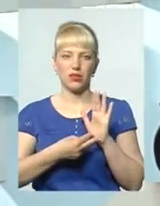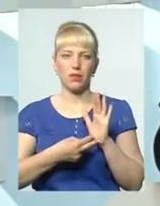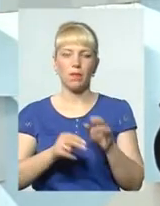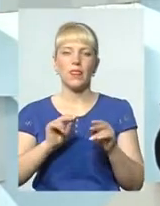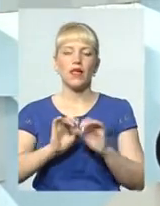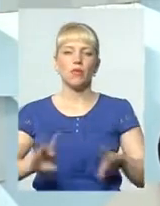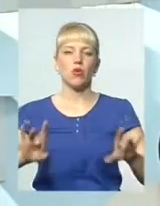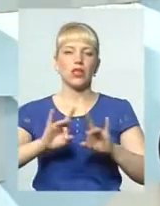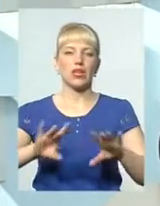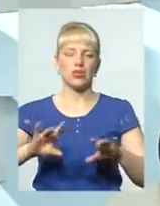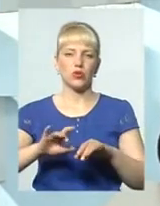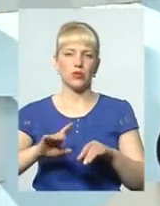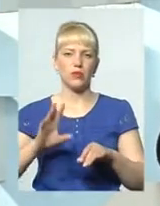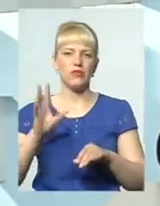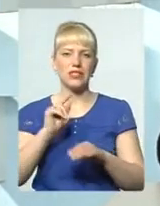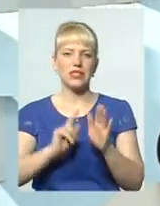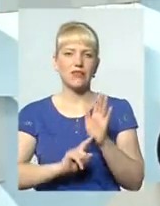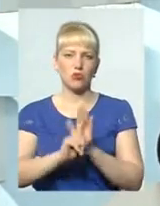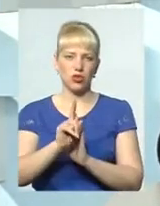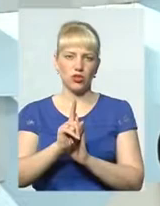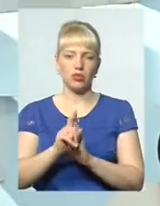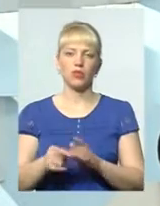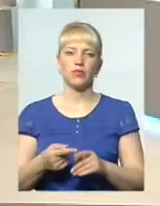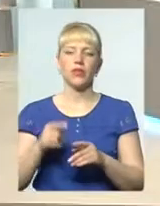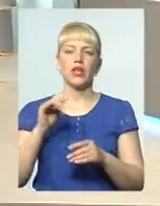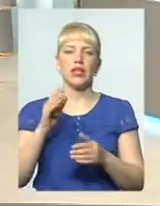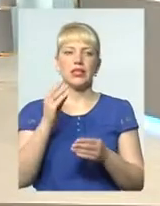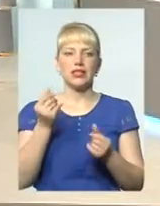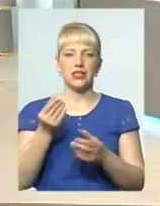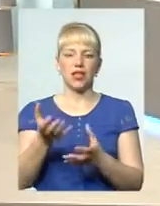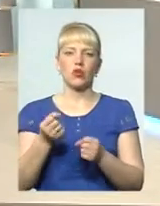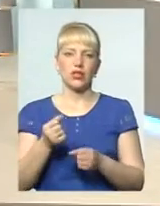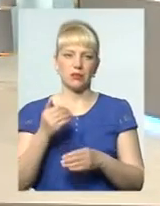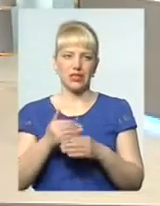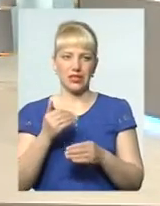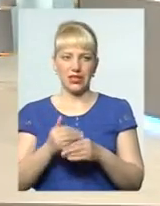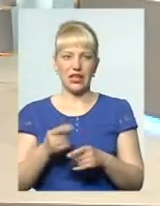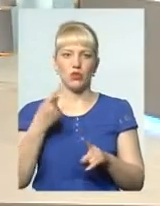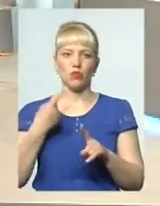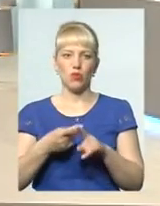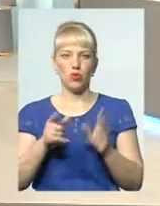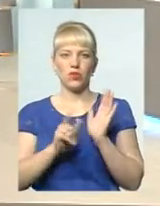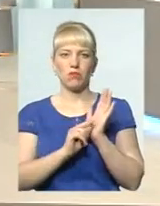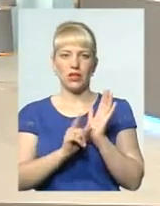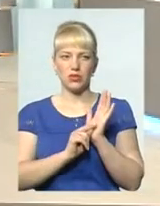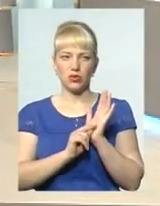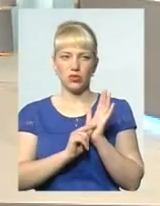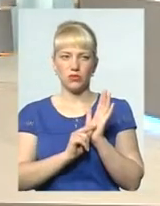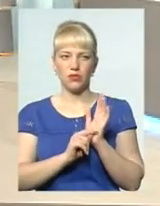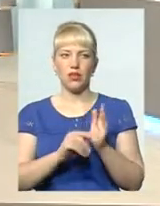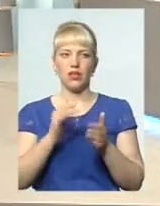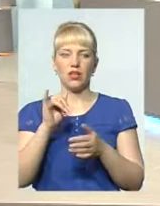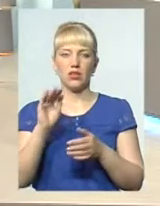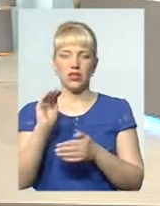пояснювати самі ази. Дитина отримує стипендію, якщо добре вчиться, ще плюс пенсію. Так. Вона